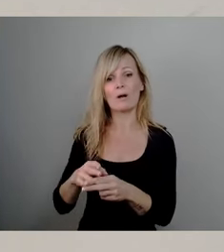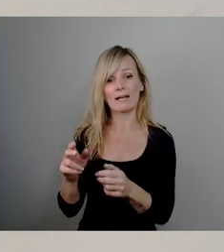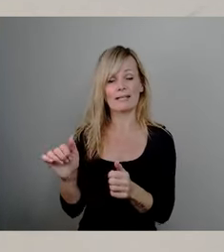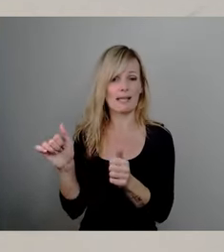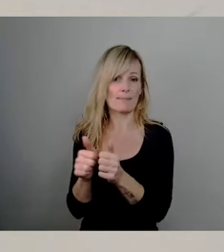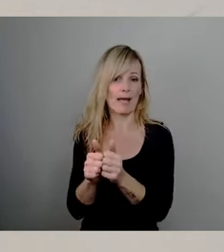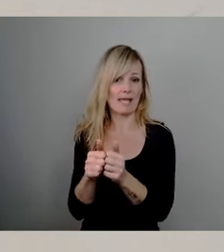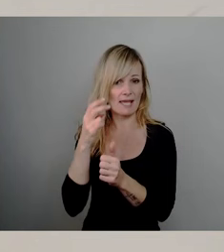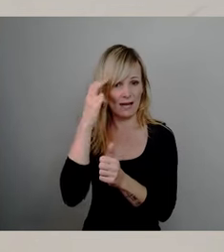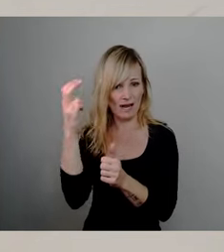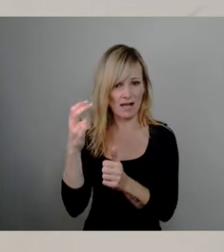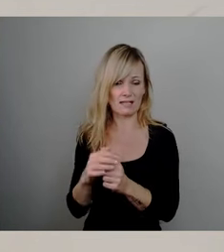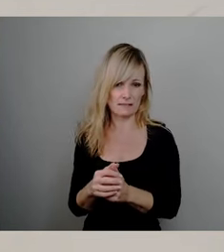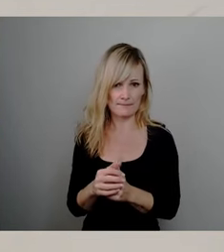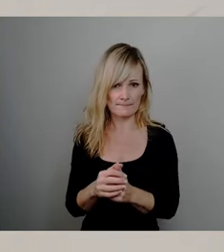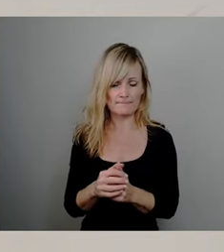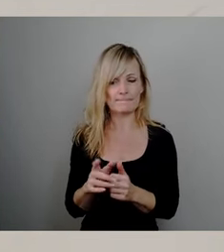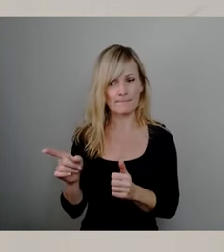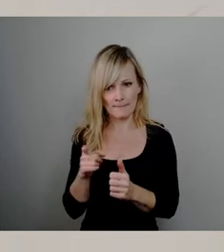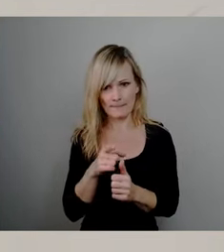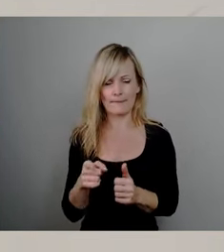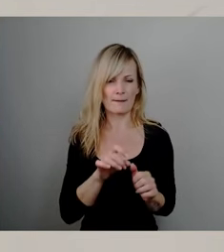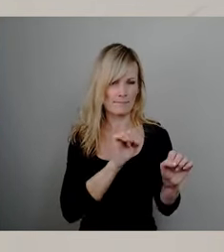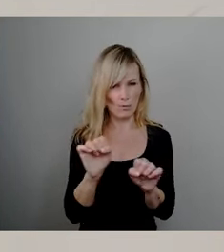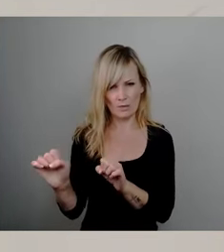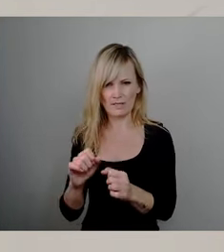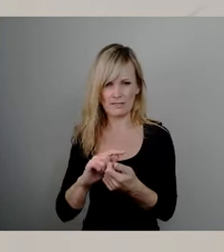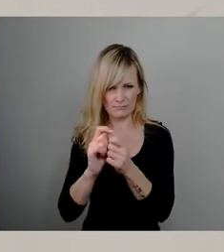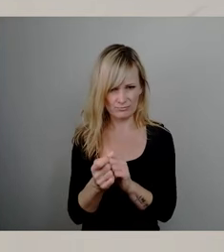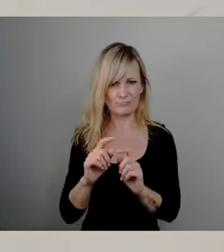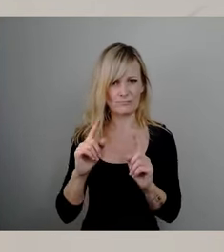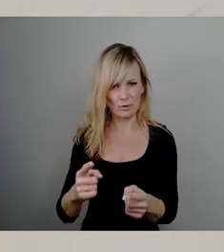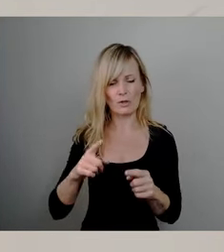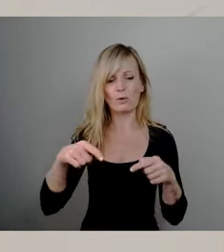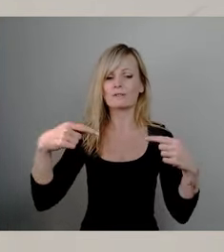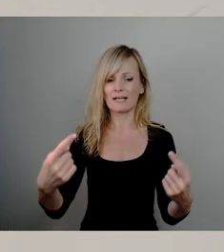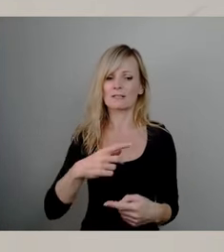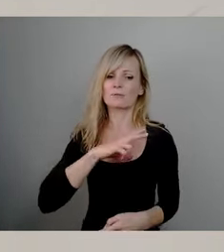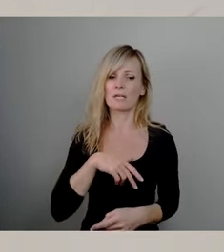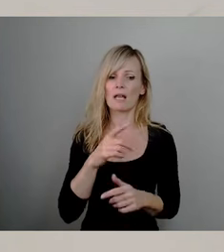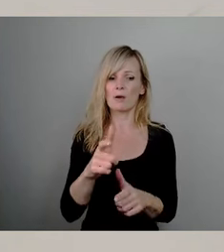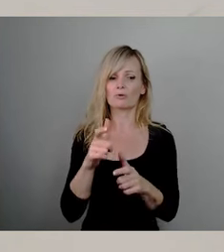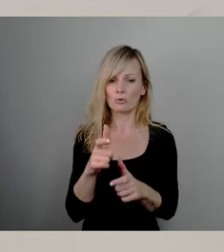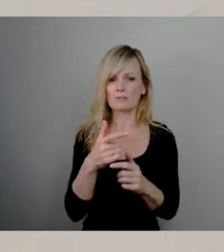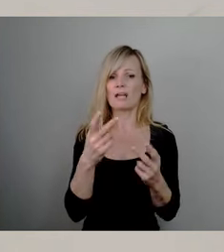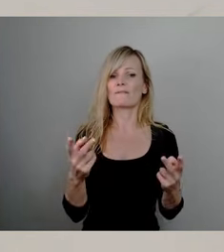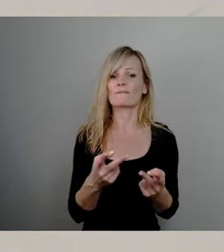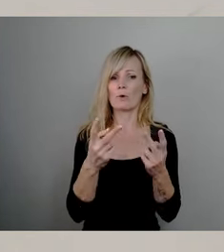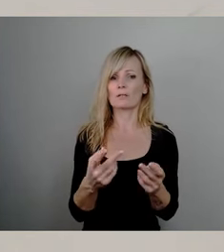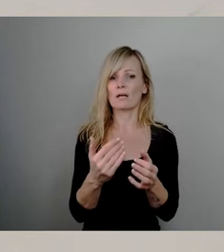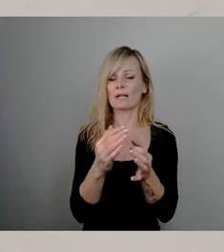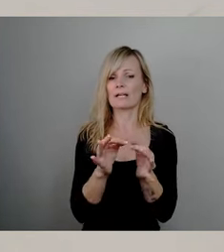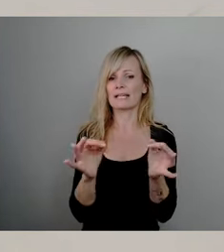Haushaltes ermöglichen, so dann im Sozialausschuss die Förderrichtlinie Soziales diskutieren